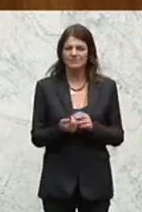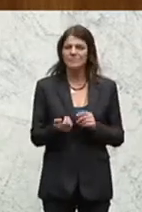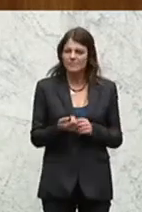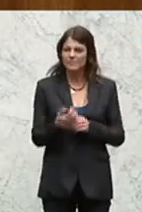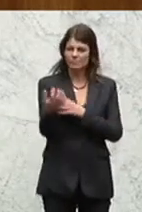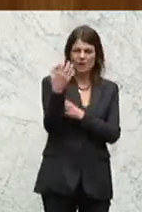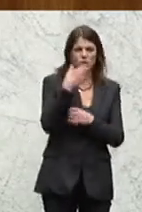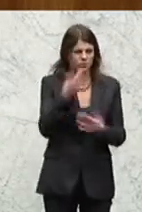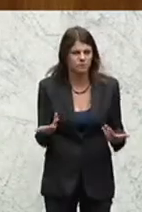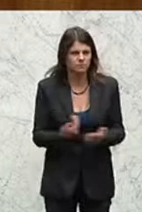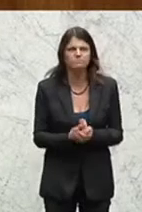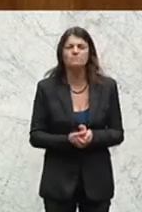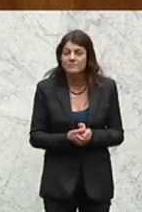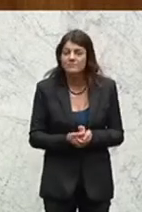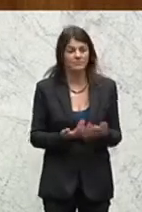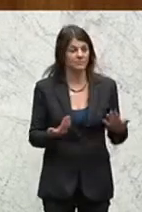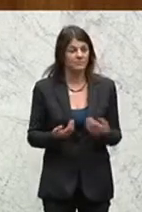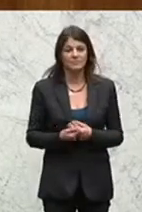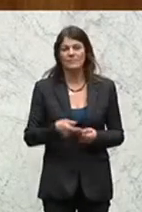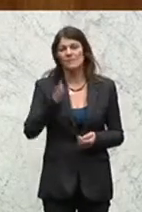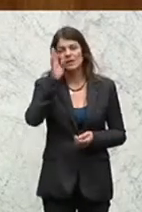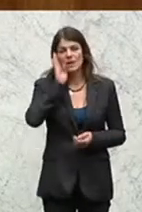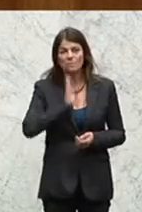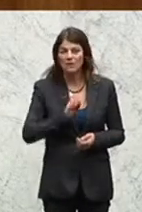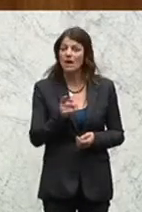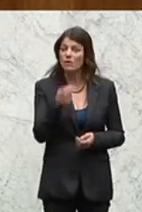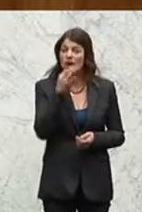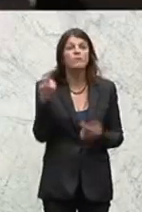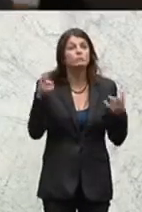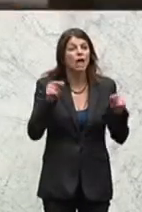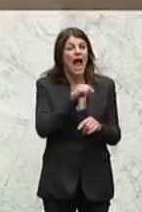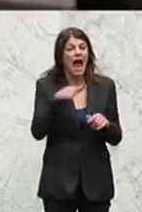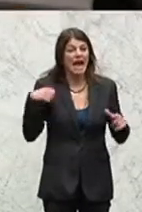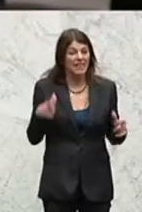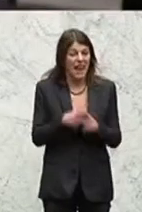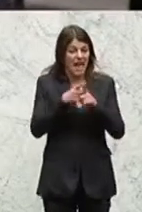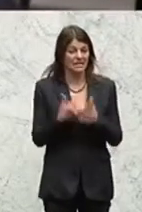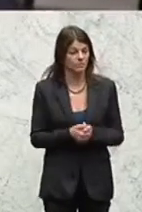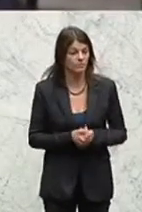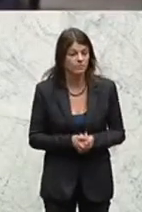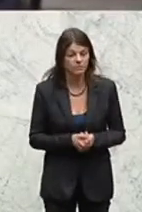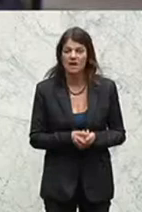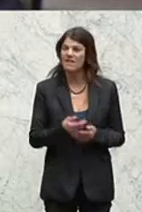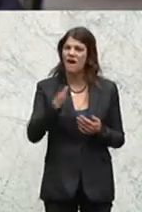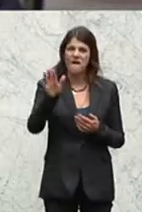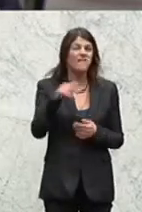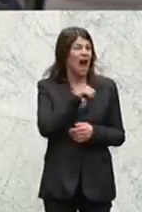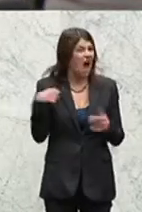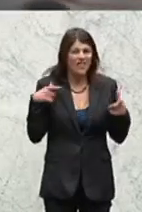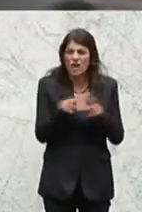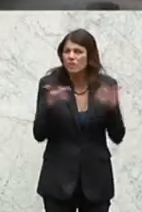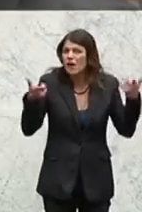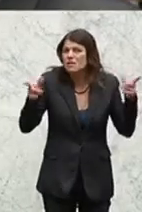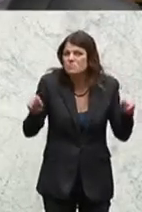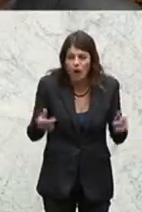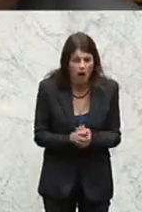Einwurf. Das ist ein schöner Einwurf. Dann müsst ihr mir mal sagen, was eure Leistungen sind. Was eure Leistungen sind im Bereich Arbeitsmarkt. Was eure Leistungen sind,